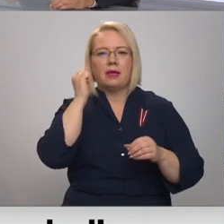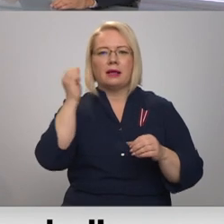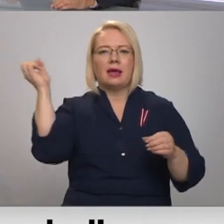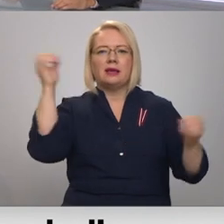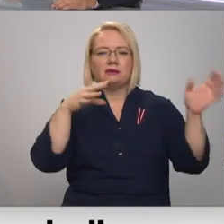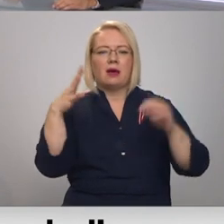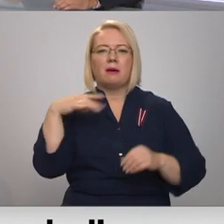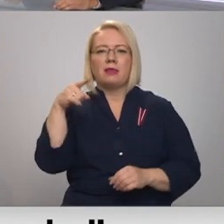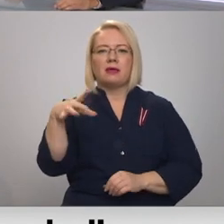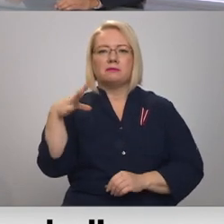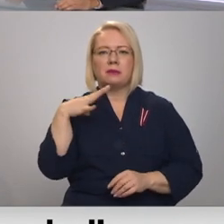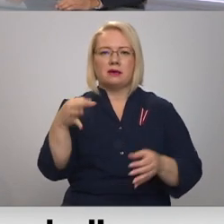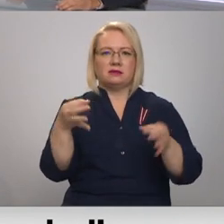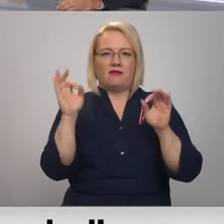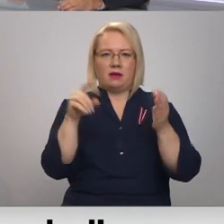bija svarīgi?